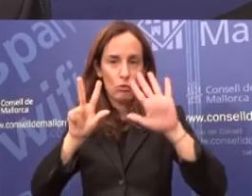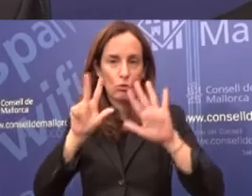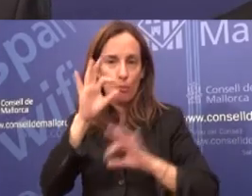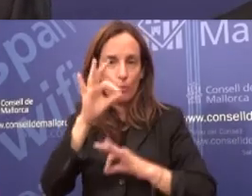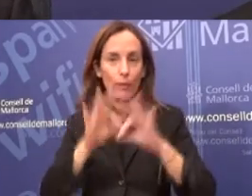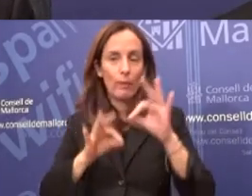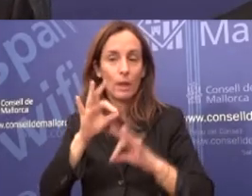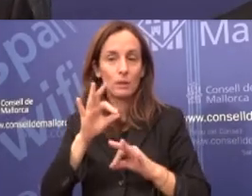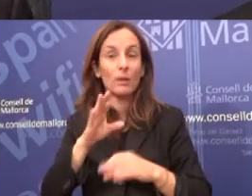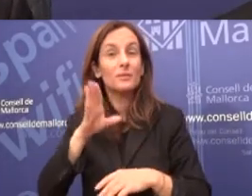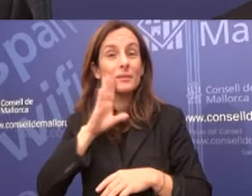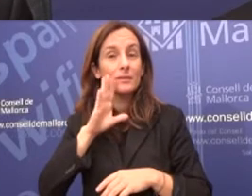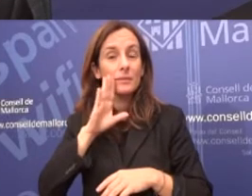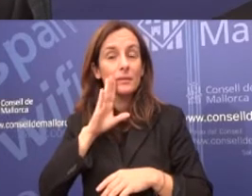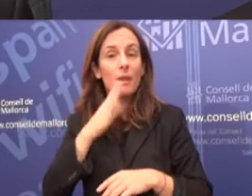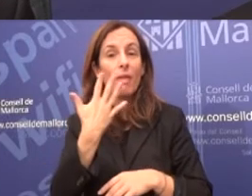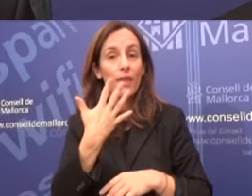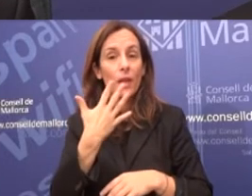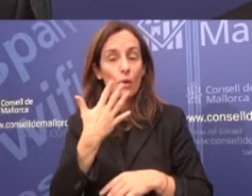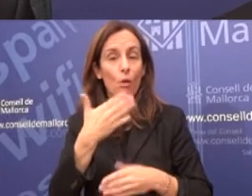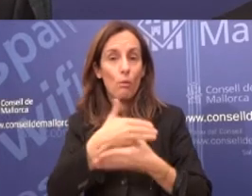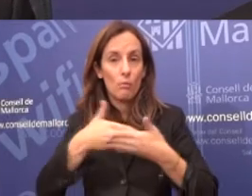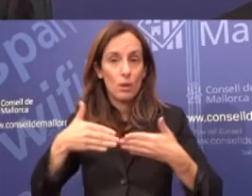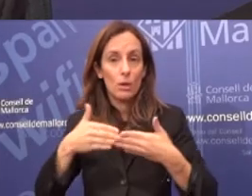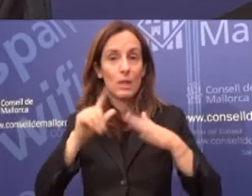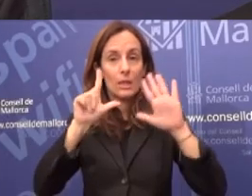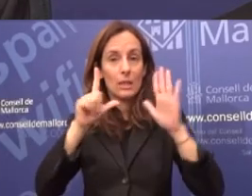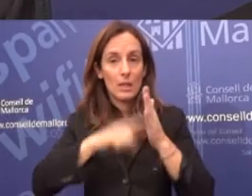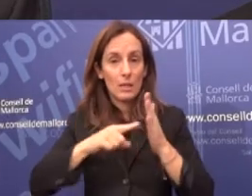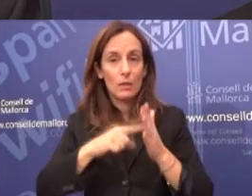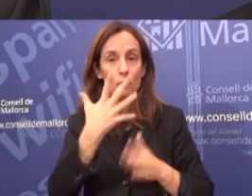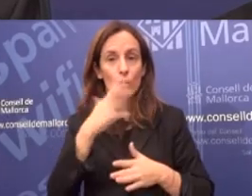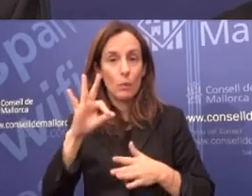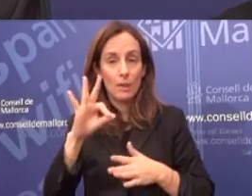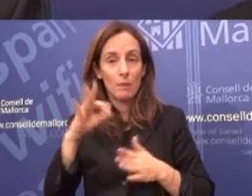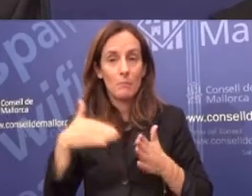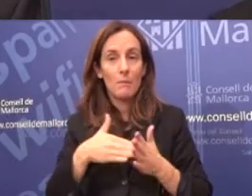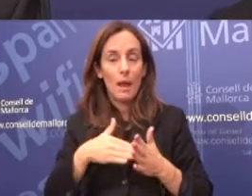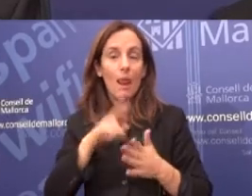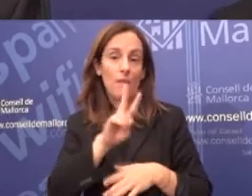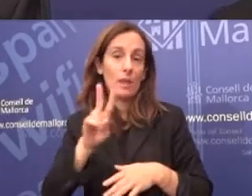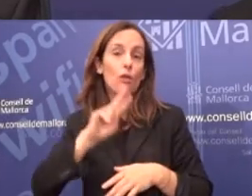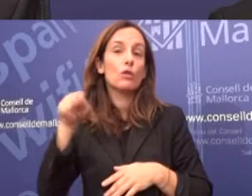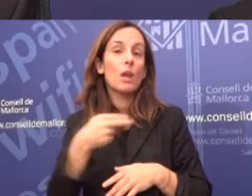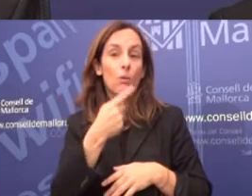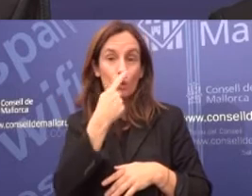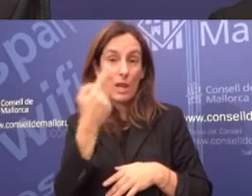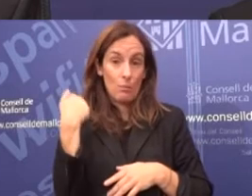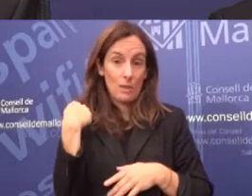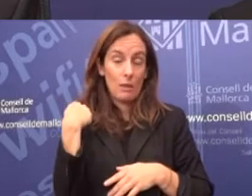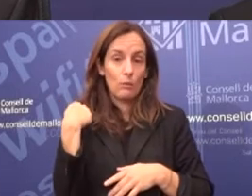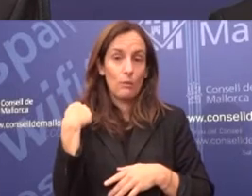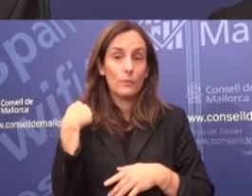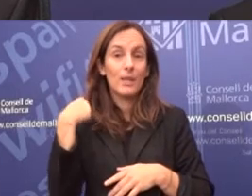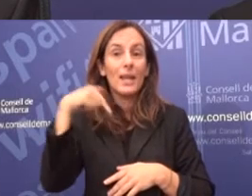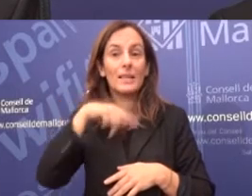i passam d'un total de 5.755.022 euros de